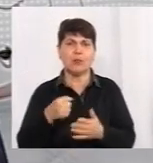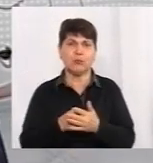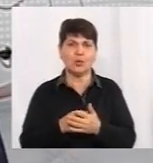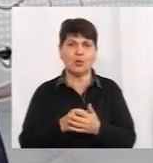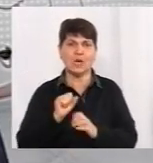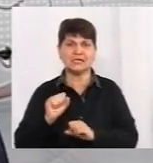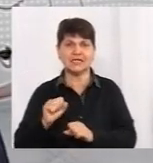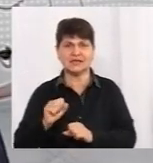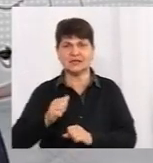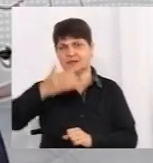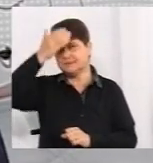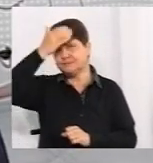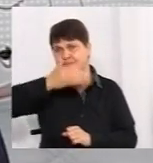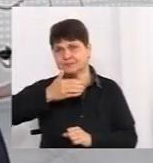пройшли,